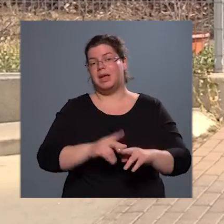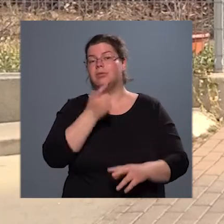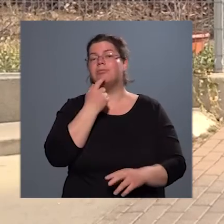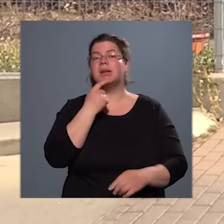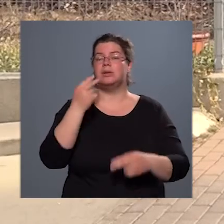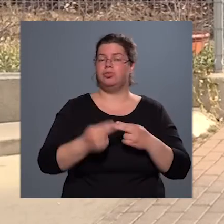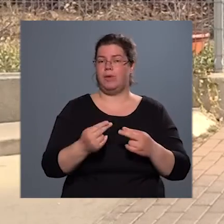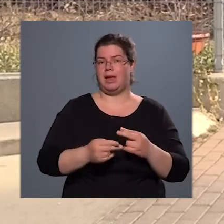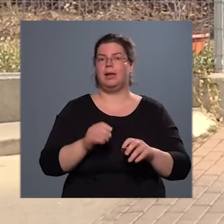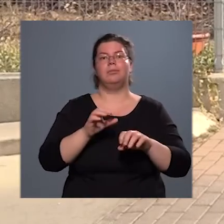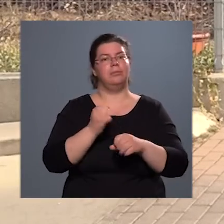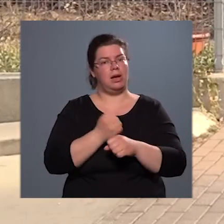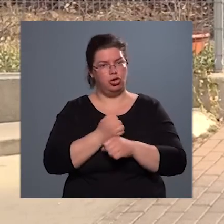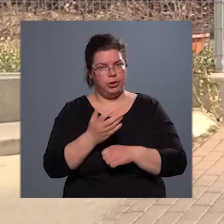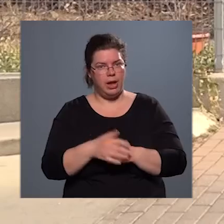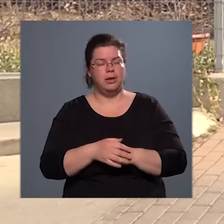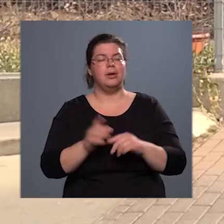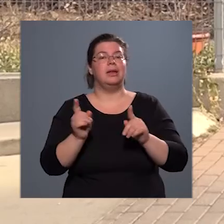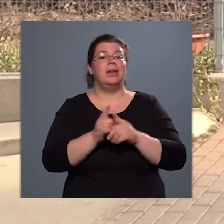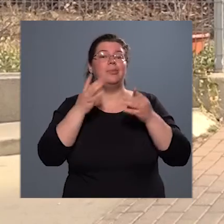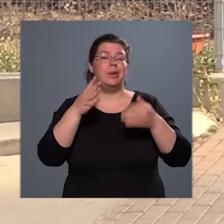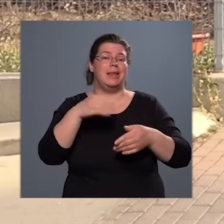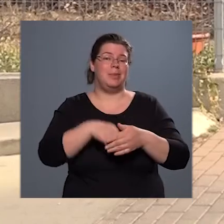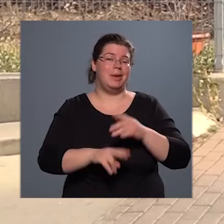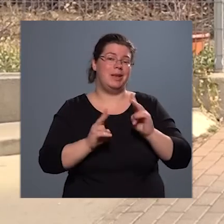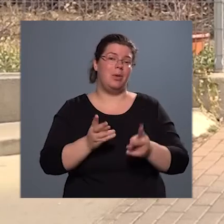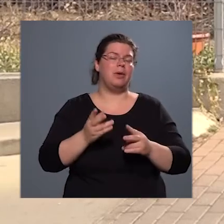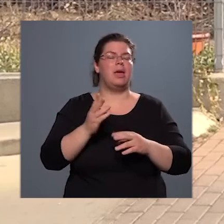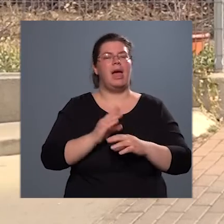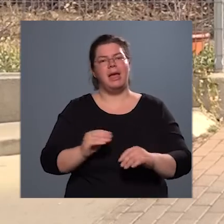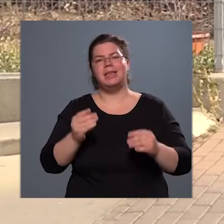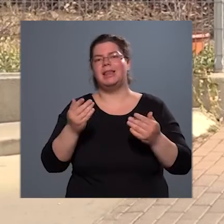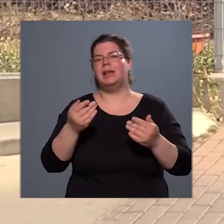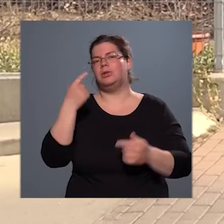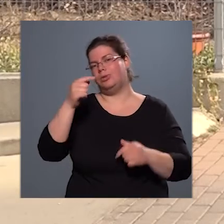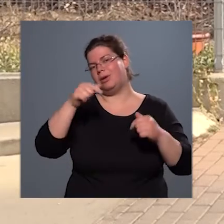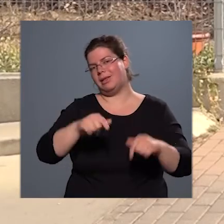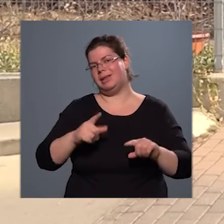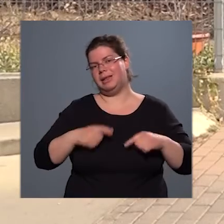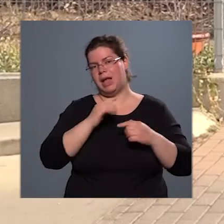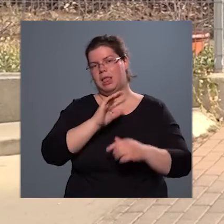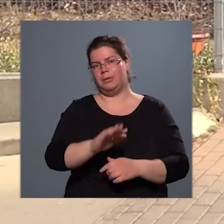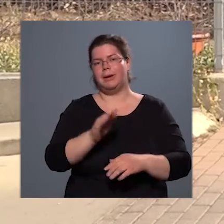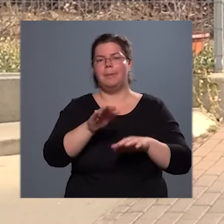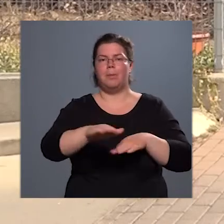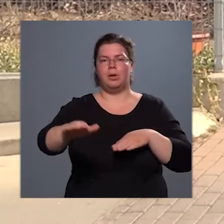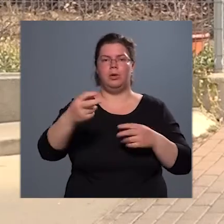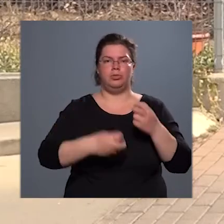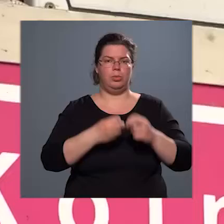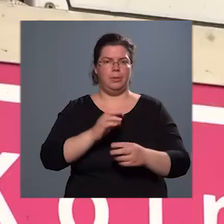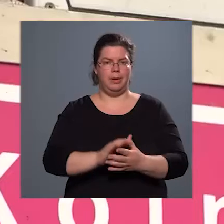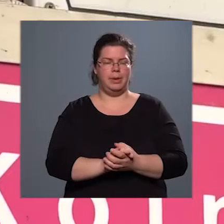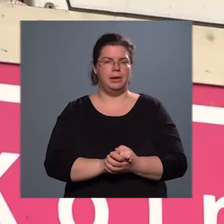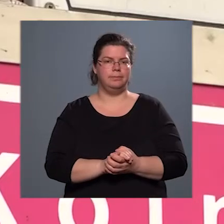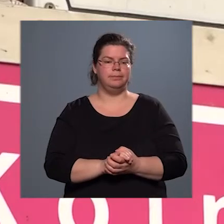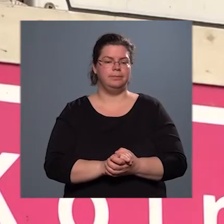végéig megcsináljuk, így bízom benne, hogy azért enyhíteni tudtunk az itt élőknek a parkolási problémájén.